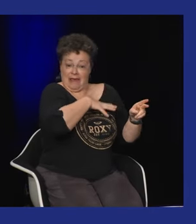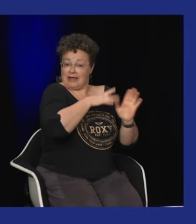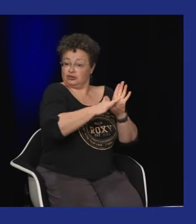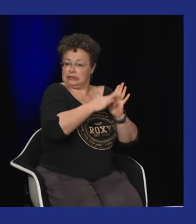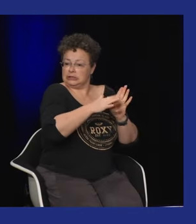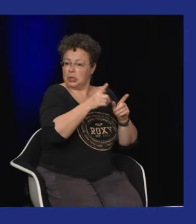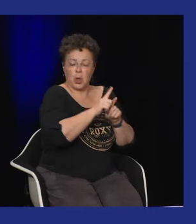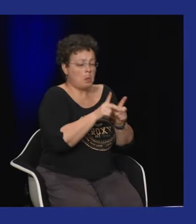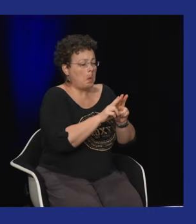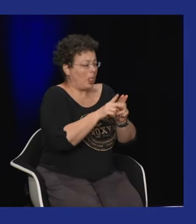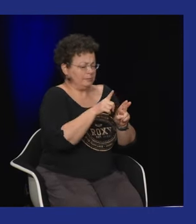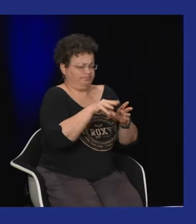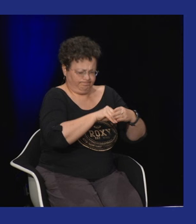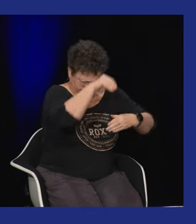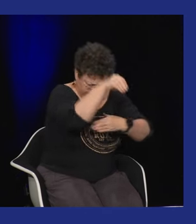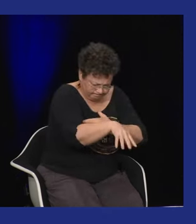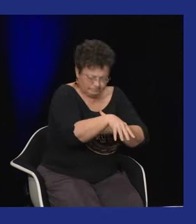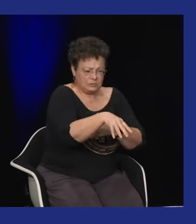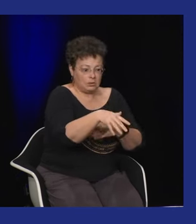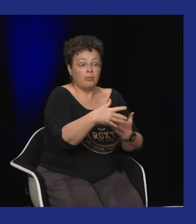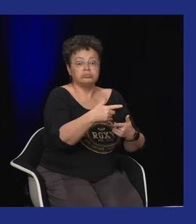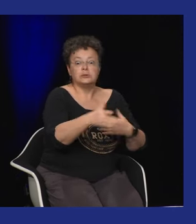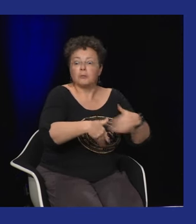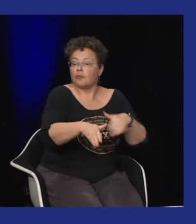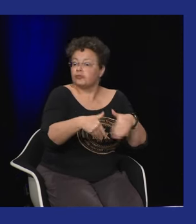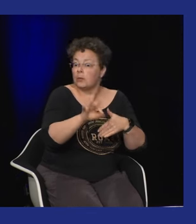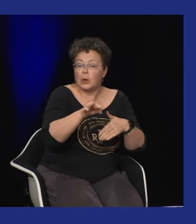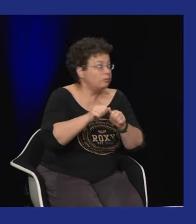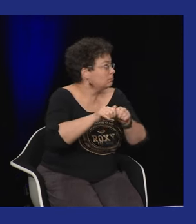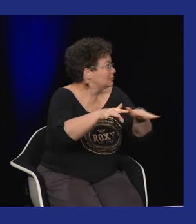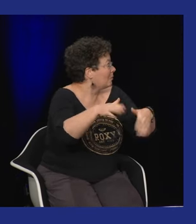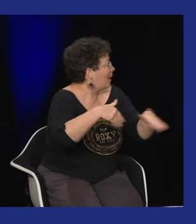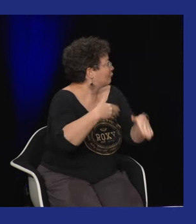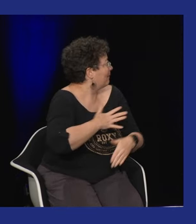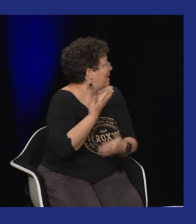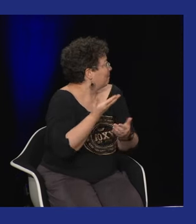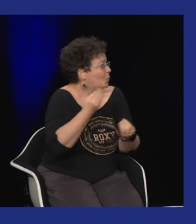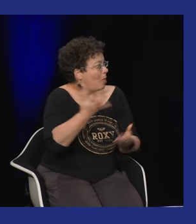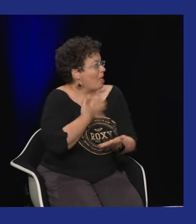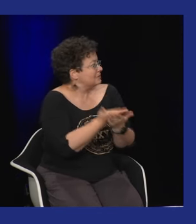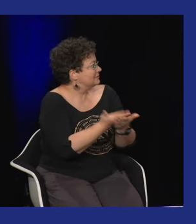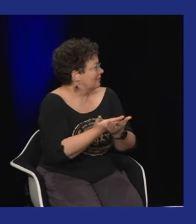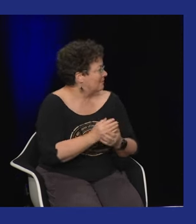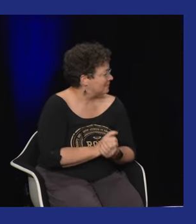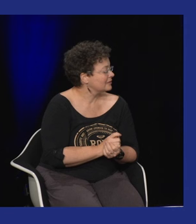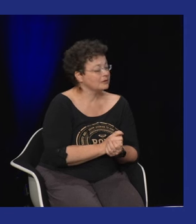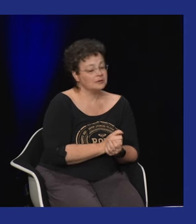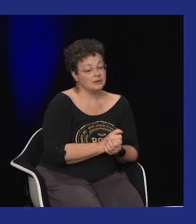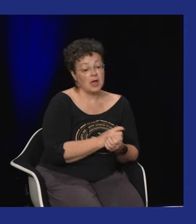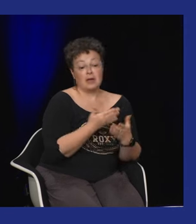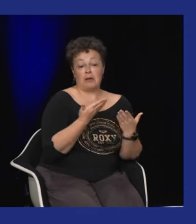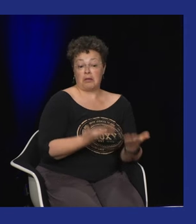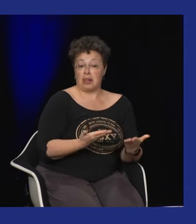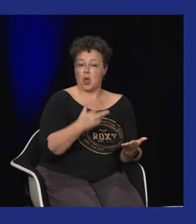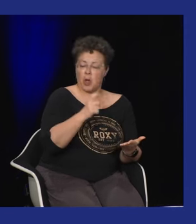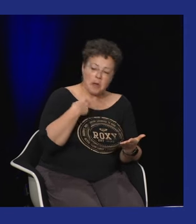première période de chants-signe elle a vraiment rentré dedans et elle a beaucoup aimé ça et les